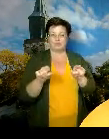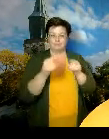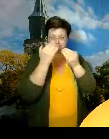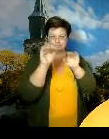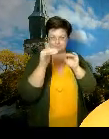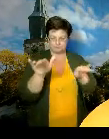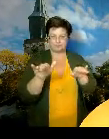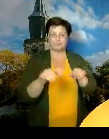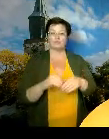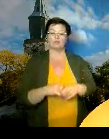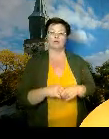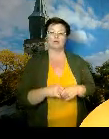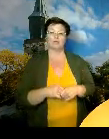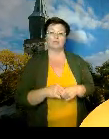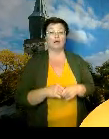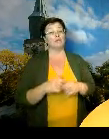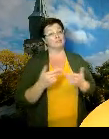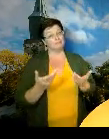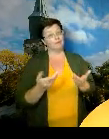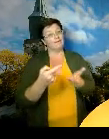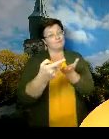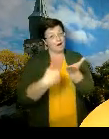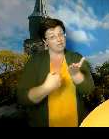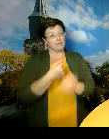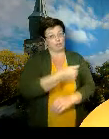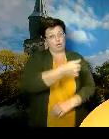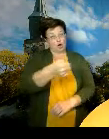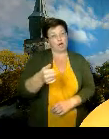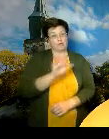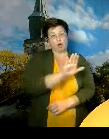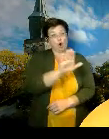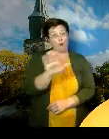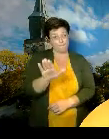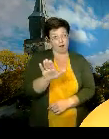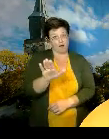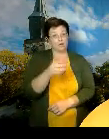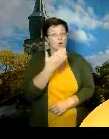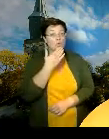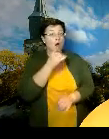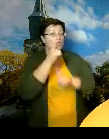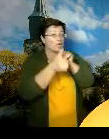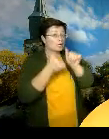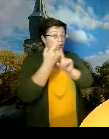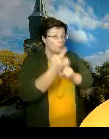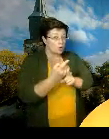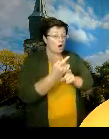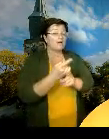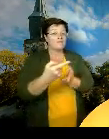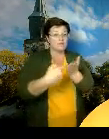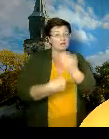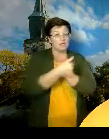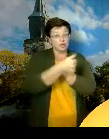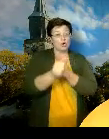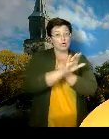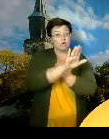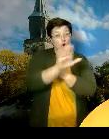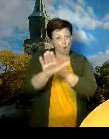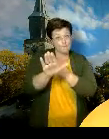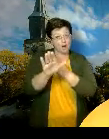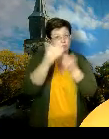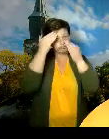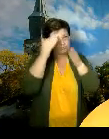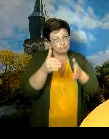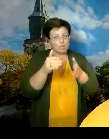mukaisesti, mutta se tietenkin edellyttää jokaiselta, joka osallistuu tällaisiin tilaisuuksiin myös omalta